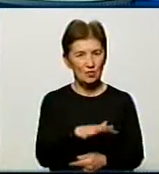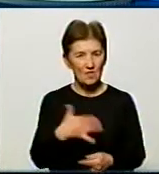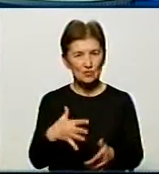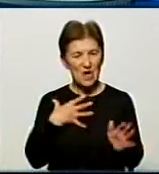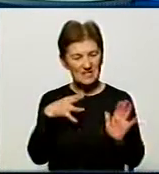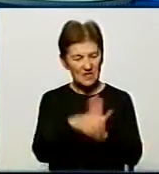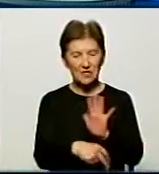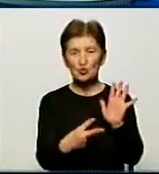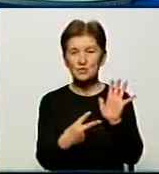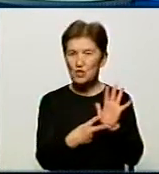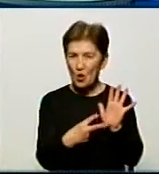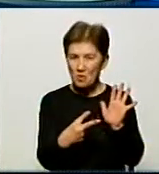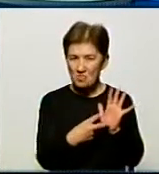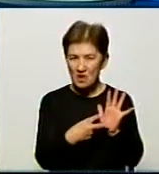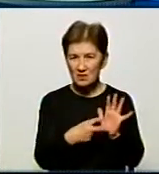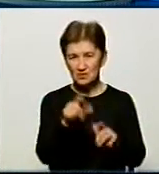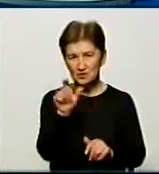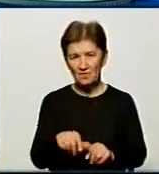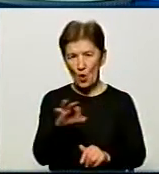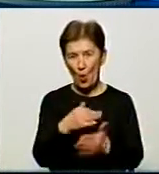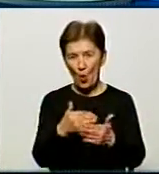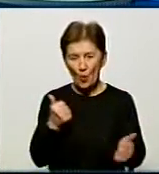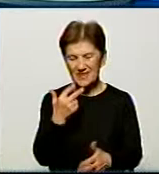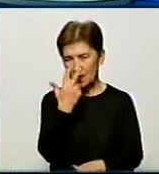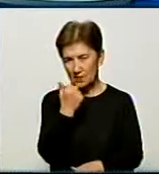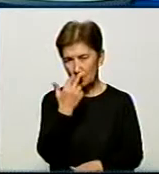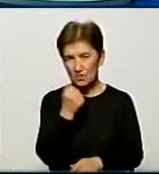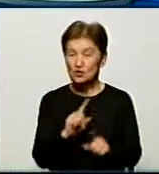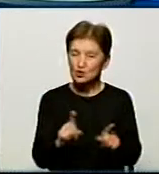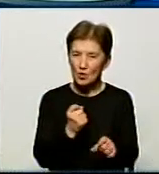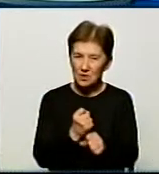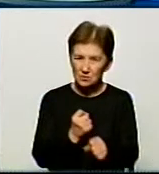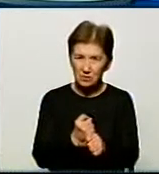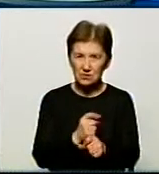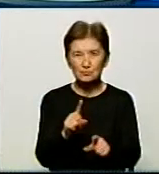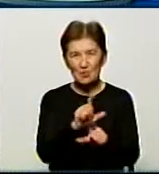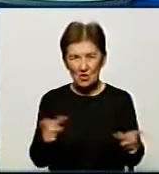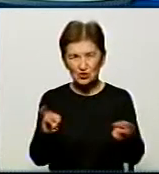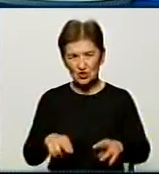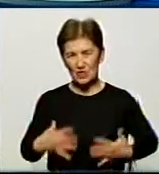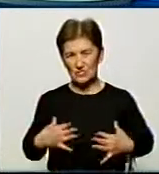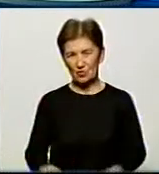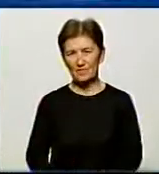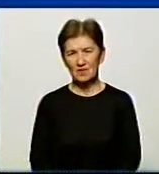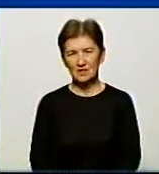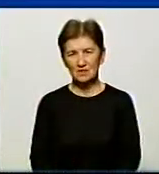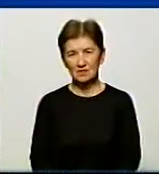сьома людина від грипу. Ми говорили також те, що робити, аби ви залишалися здоровими. Дякую, що дивились.